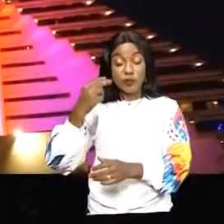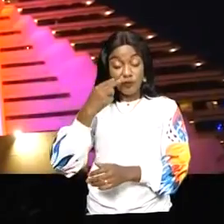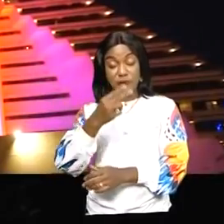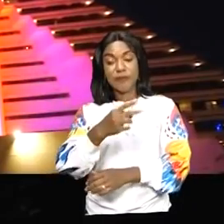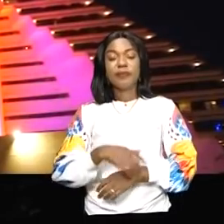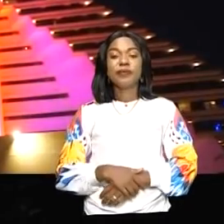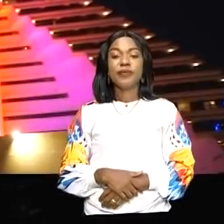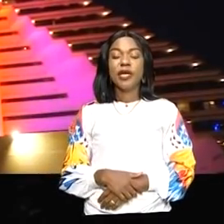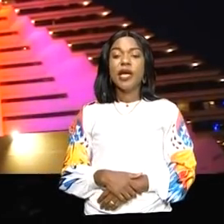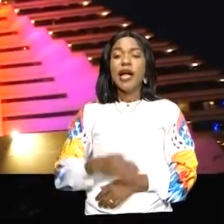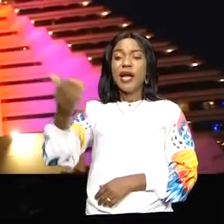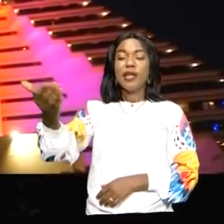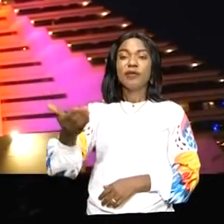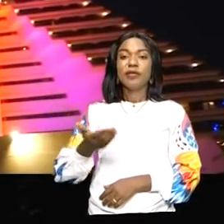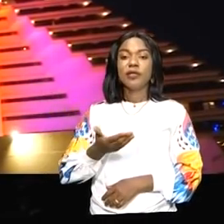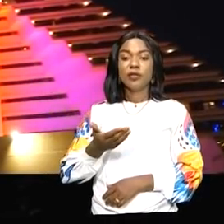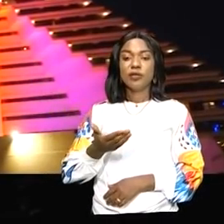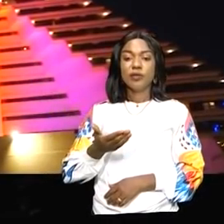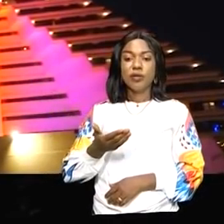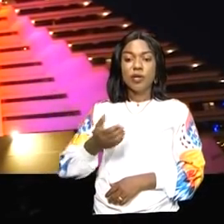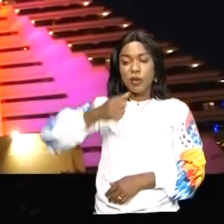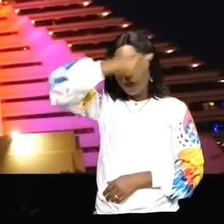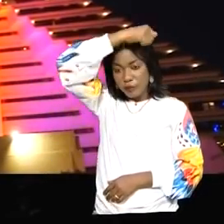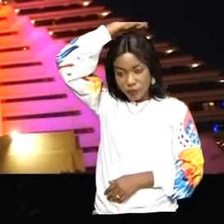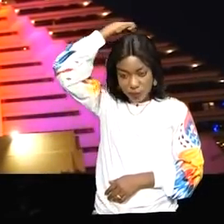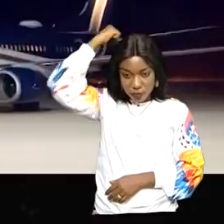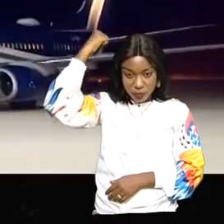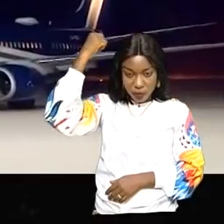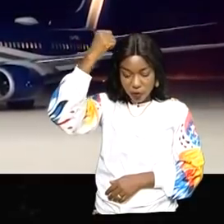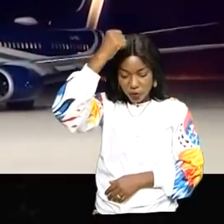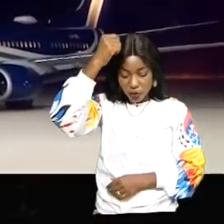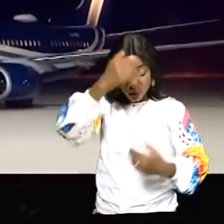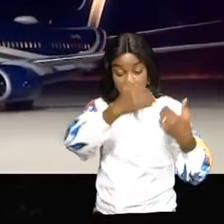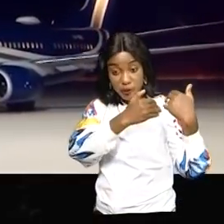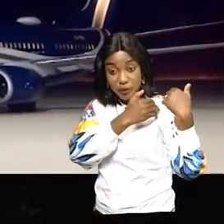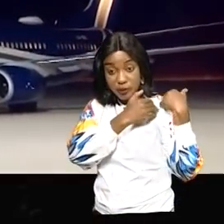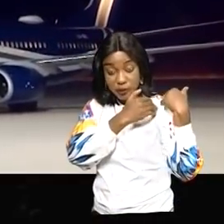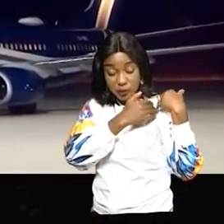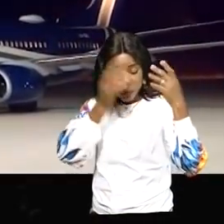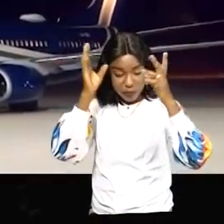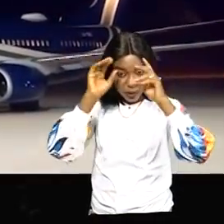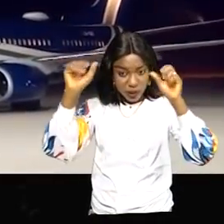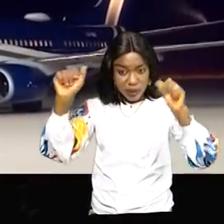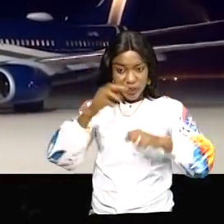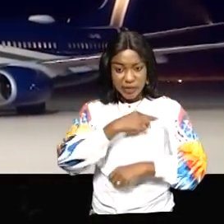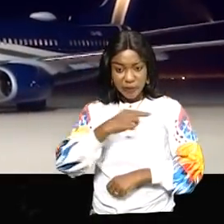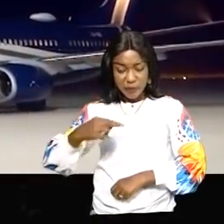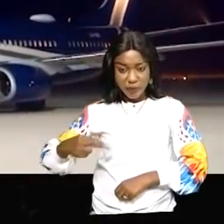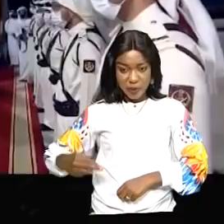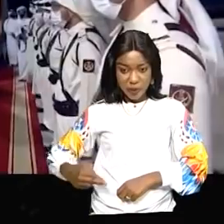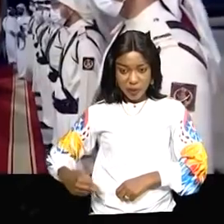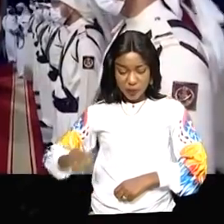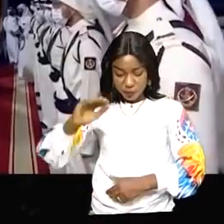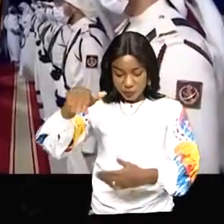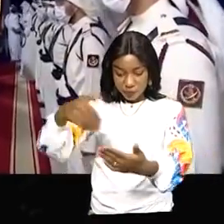A l'invitation de l'émir Sheikh Tamim Ben Hamad, le président de la République, Félix Antoine Tshiseké de Chilombo,